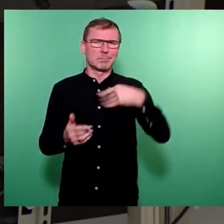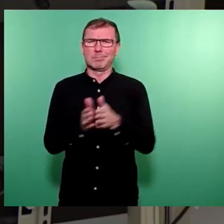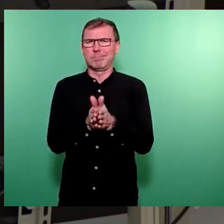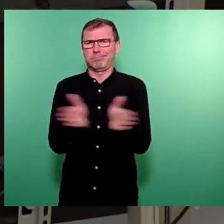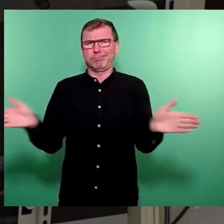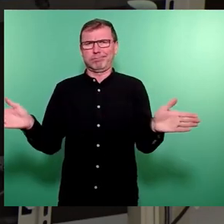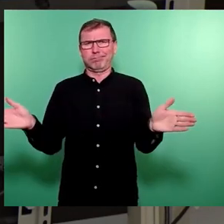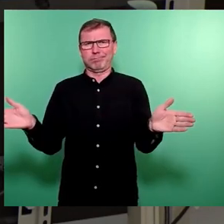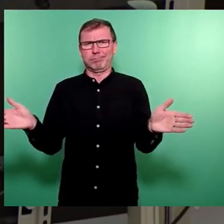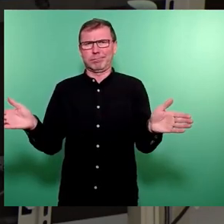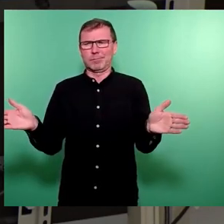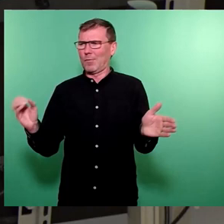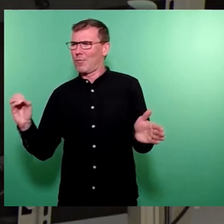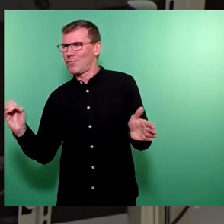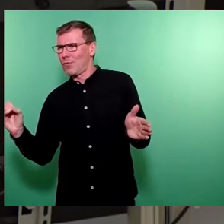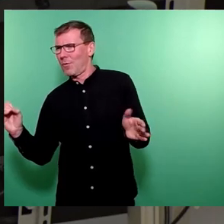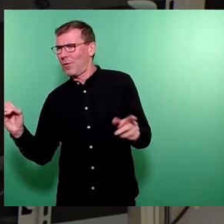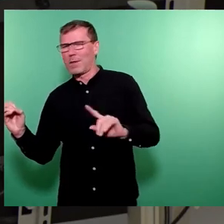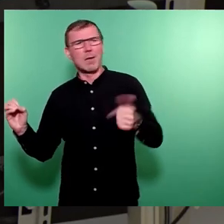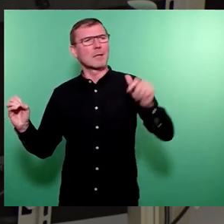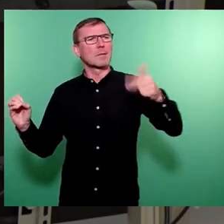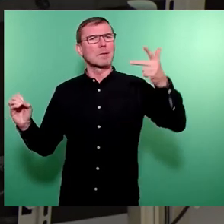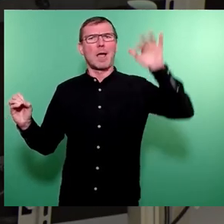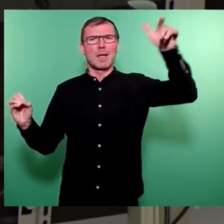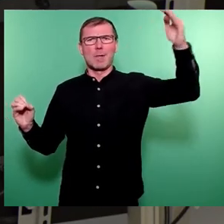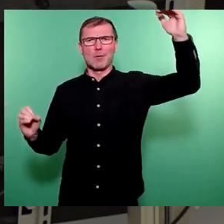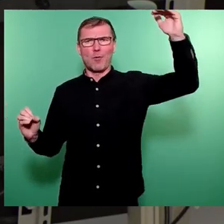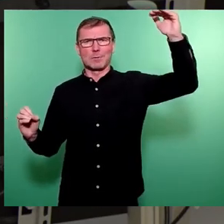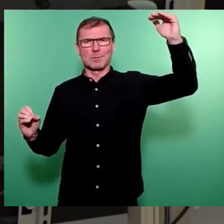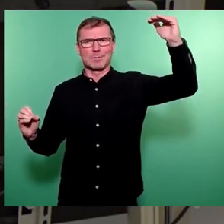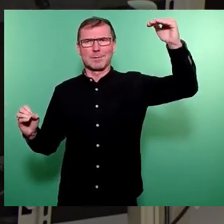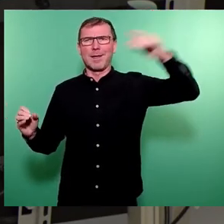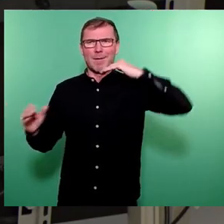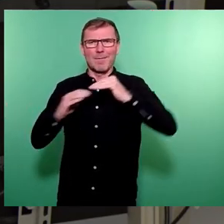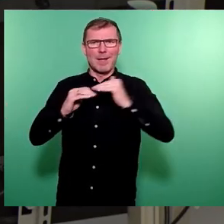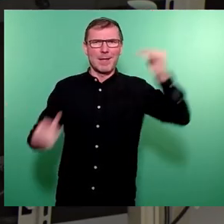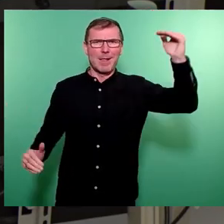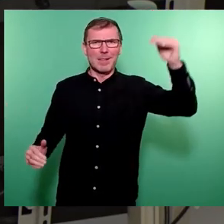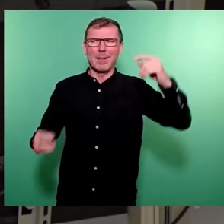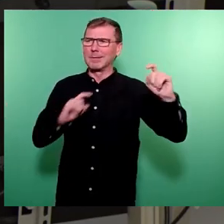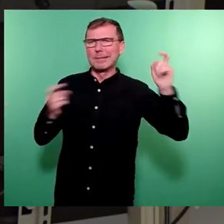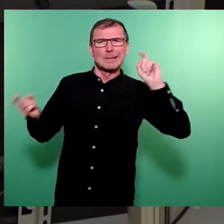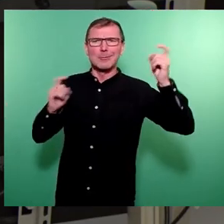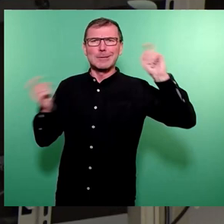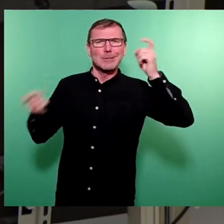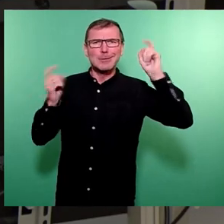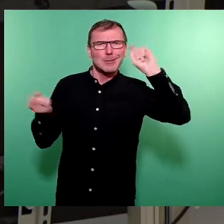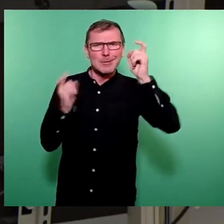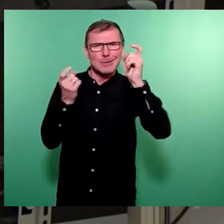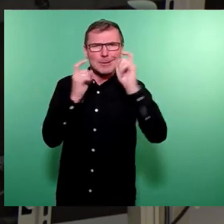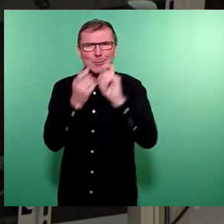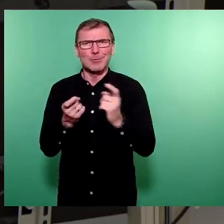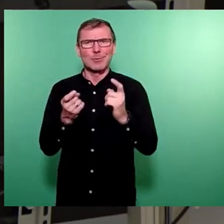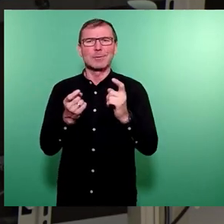sagen wir mal von 0 bis 1,3 Millionen. Das ist ein weites Feld, ein weites Diskussionsfeld und wir haben uns bei